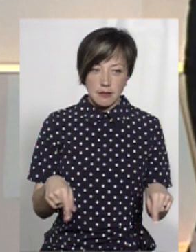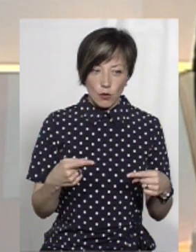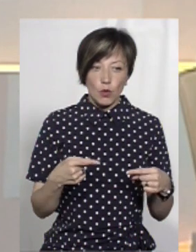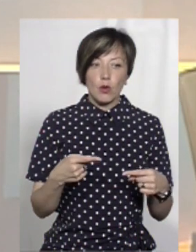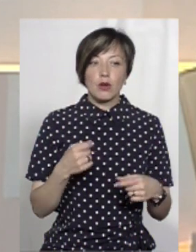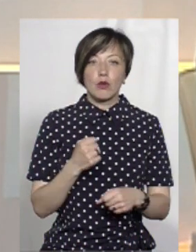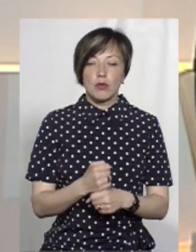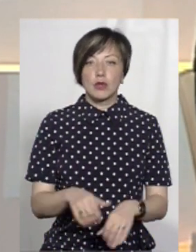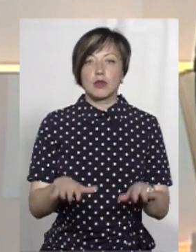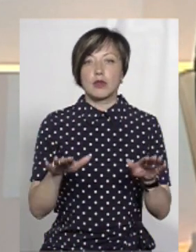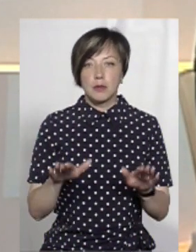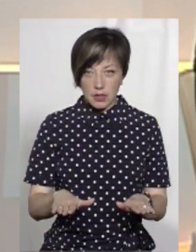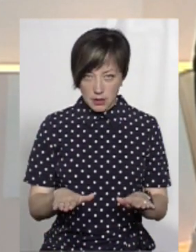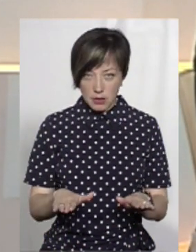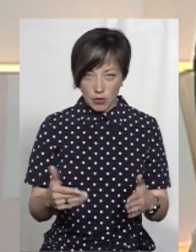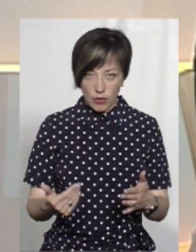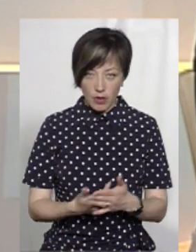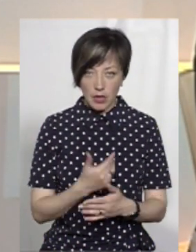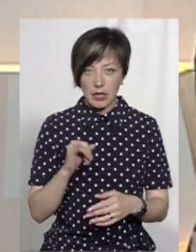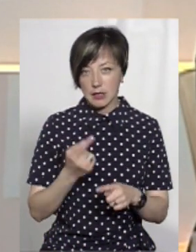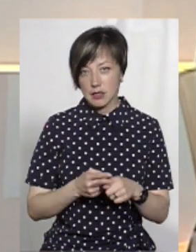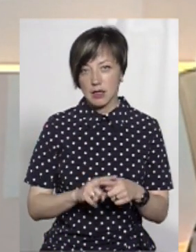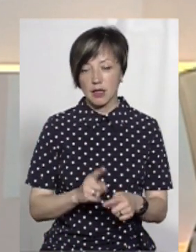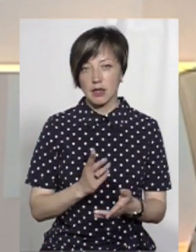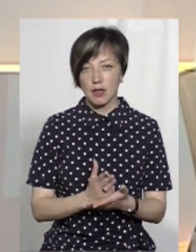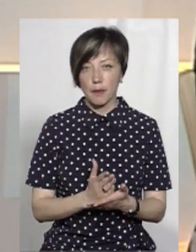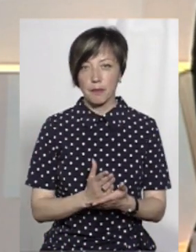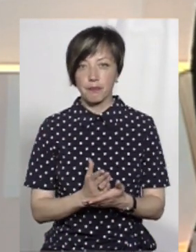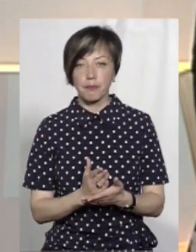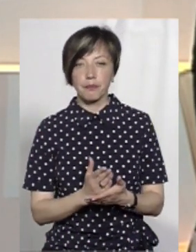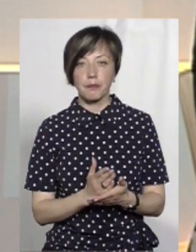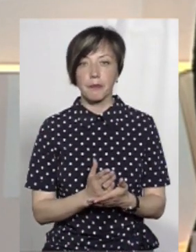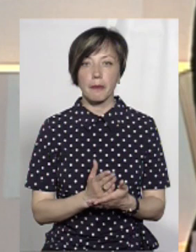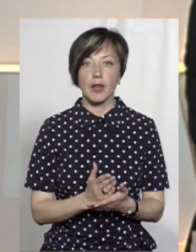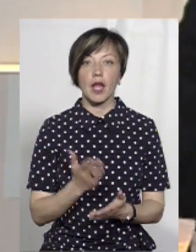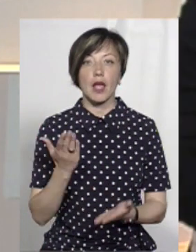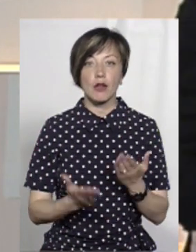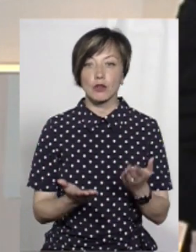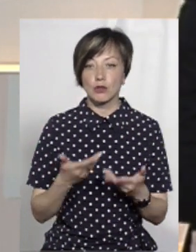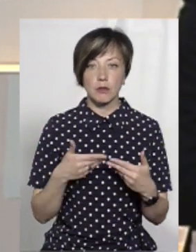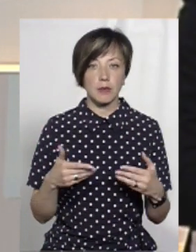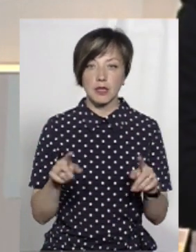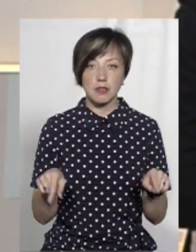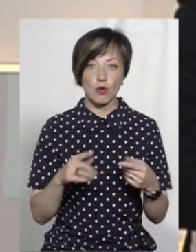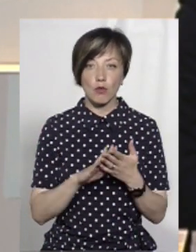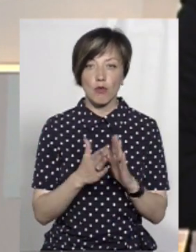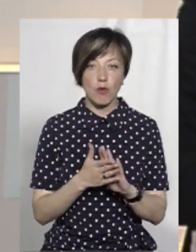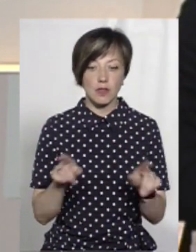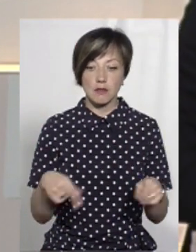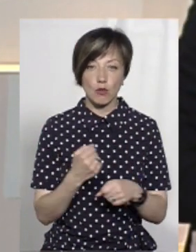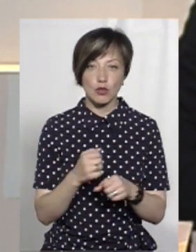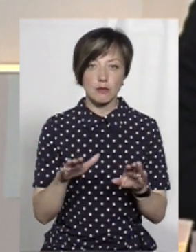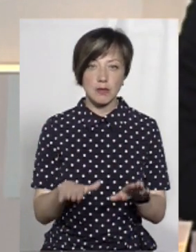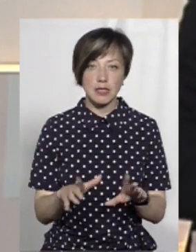створення нових робочих місць, звісно. І це є якраз той шлях, тому що, якщо ми не створимо умов і не створимо